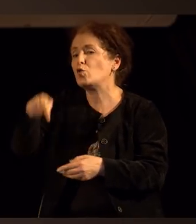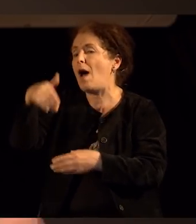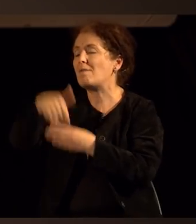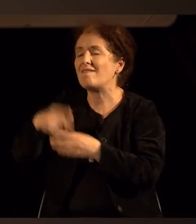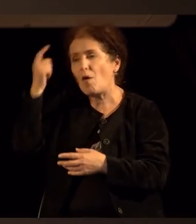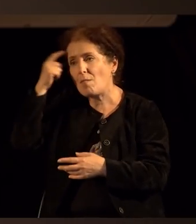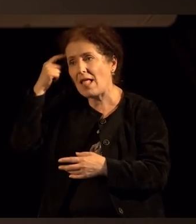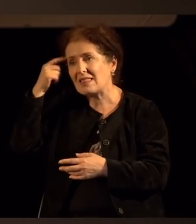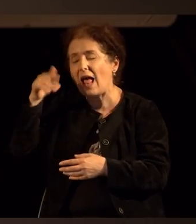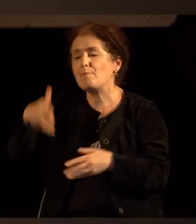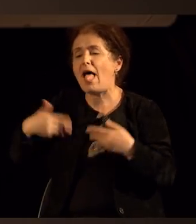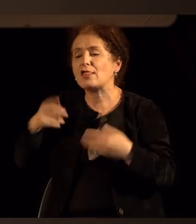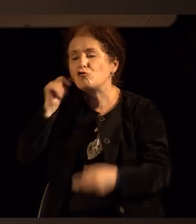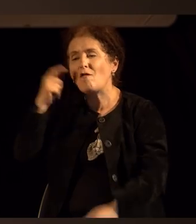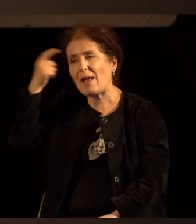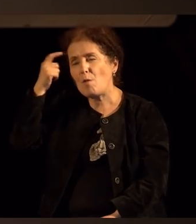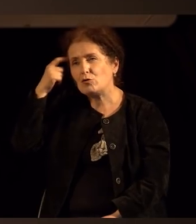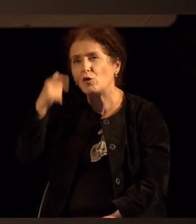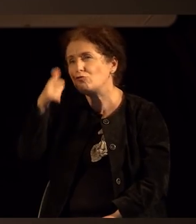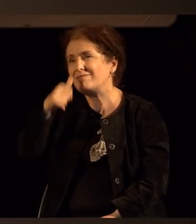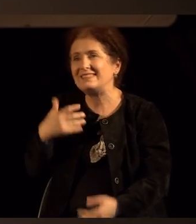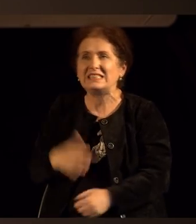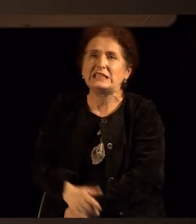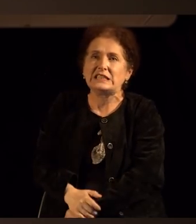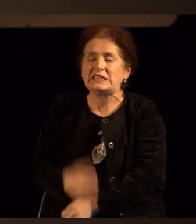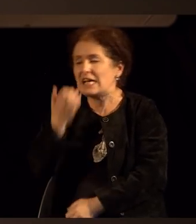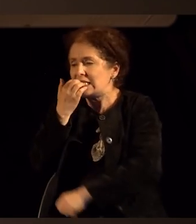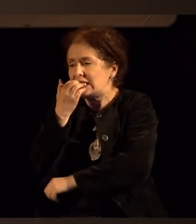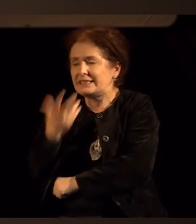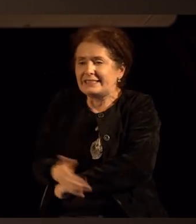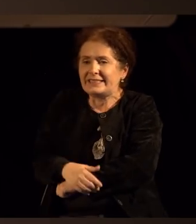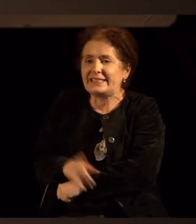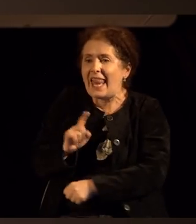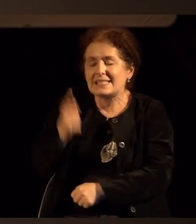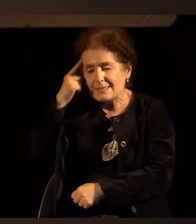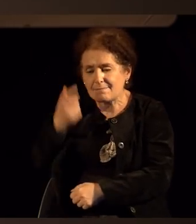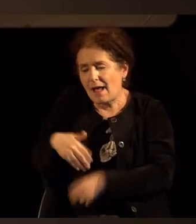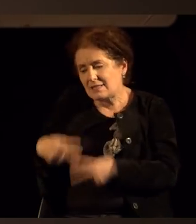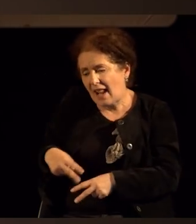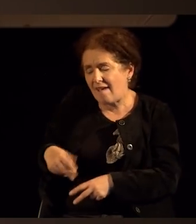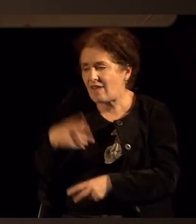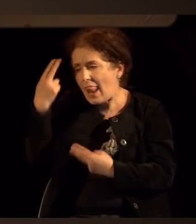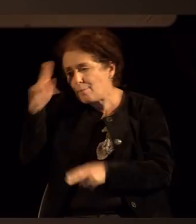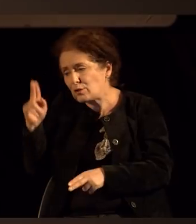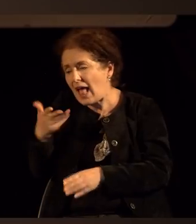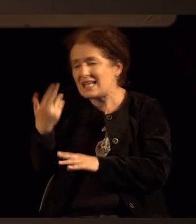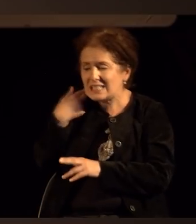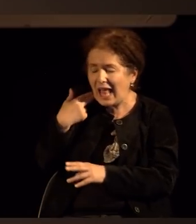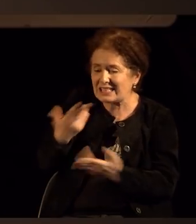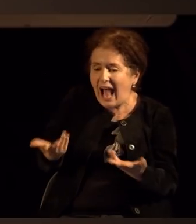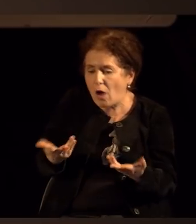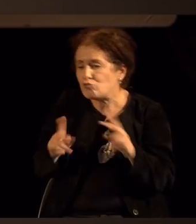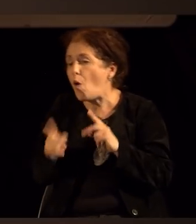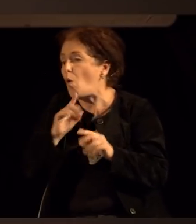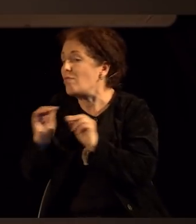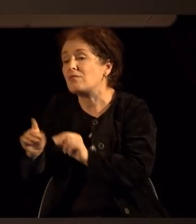умот на младиот човек, што фрустрација, анаксиозност, плашење и сам со себе не може